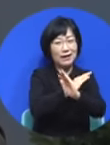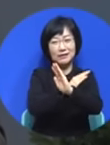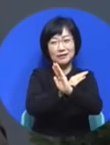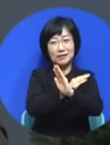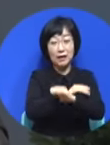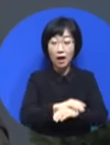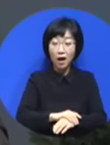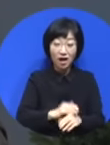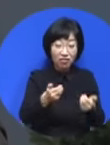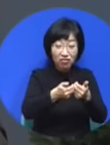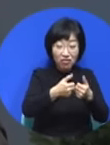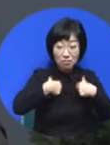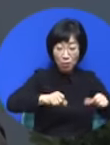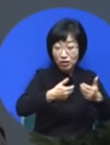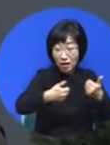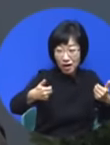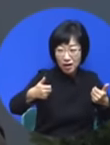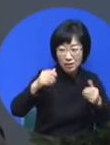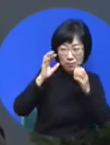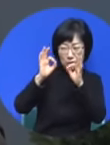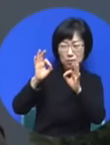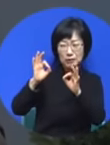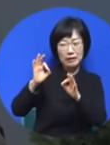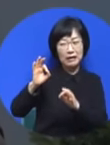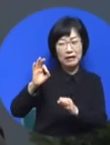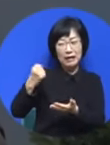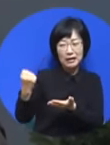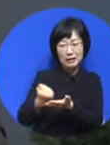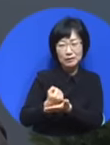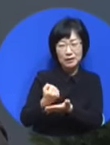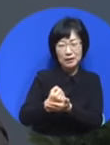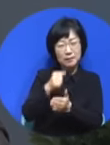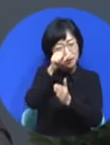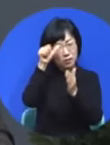안타깝더라고요. 평생 그렇게 고생하다 죽겠지요.